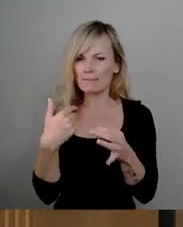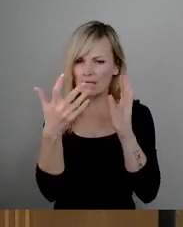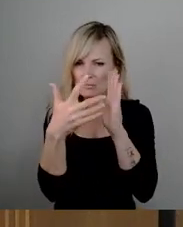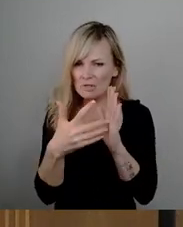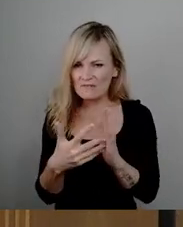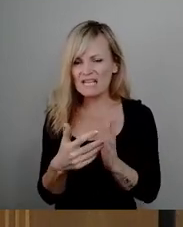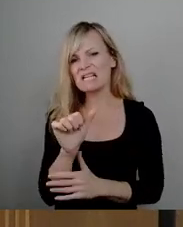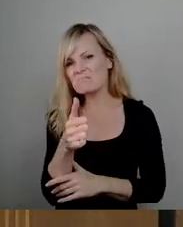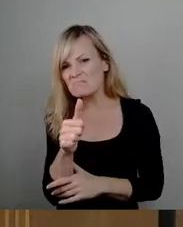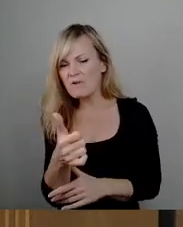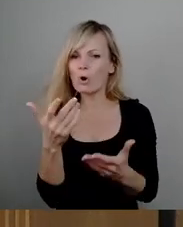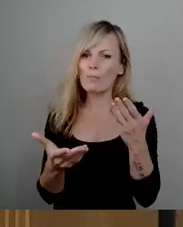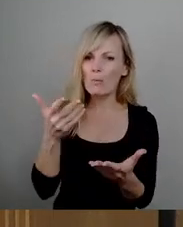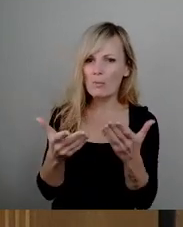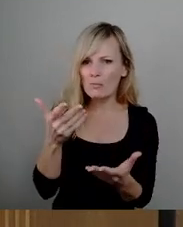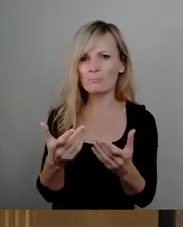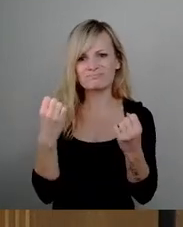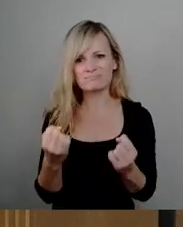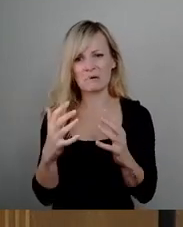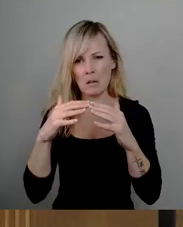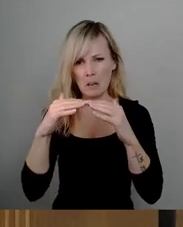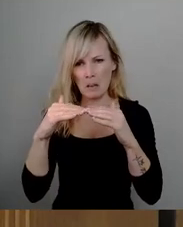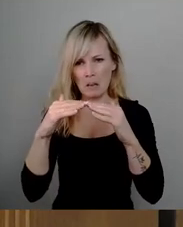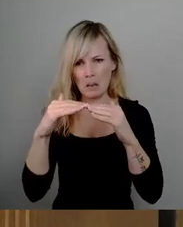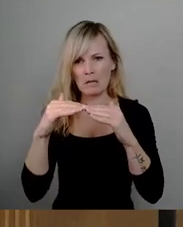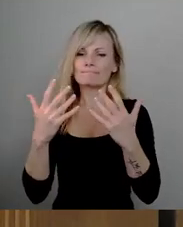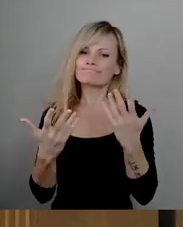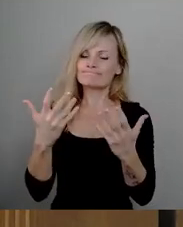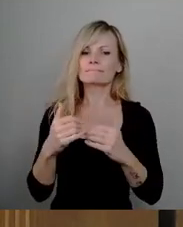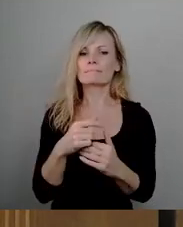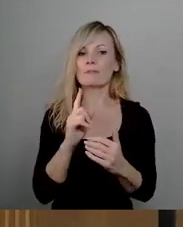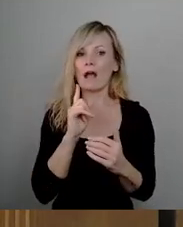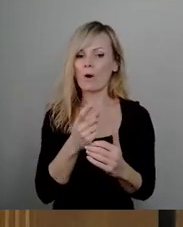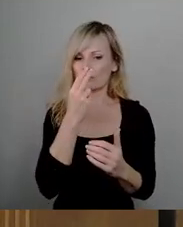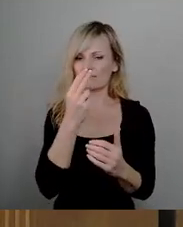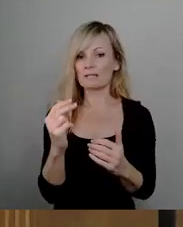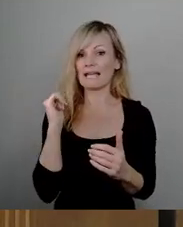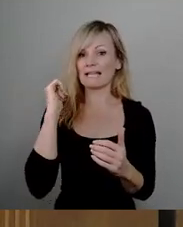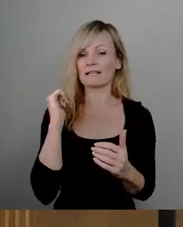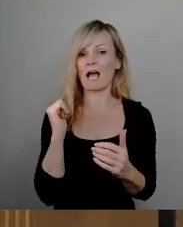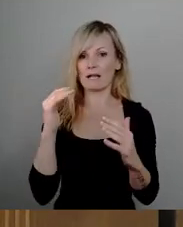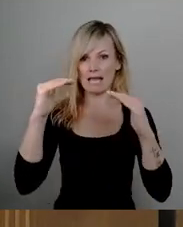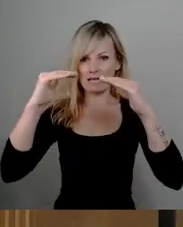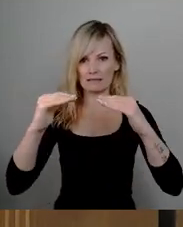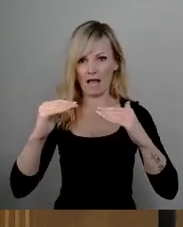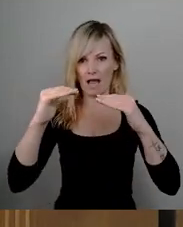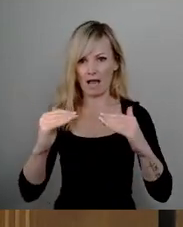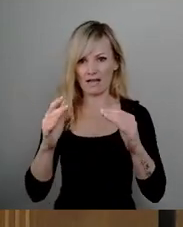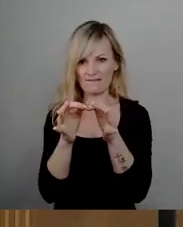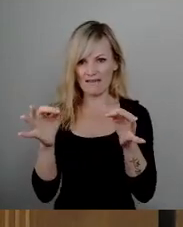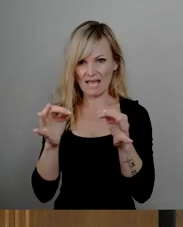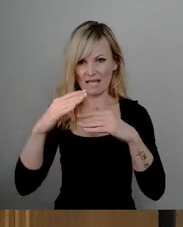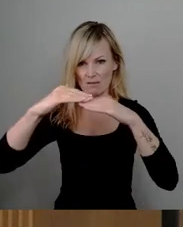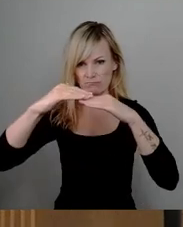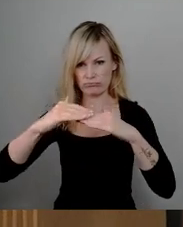auch Hinweise nachzulesen waren, dass man in Sachen Tragfähigkeit, der Verbesserung der Tragfähigkeit etwas tun